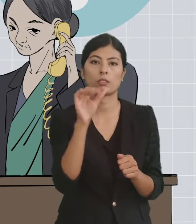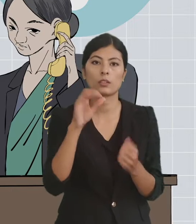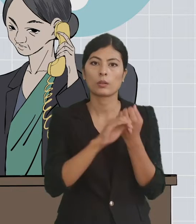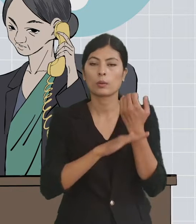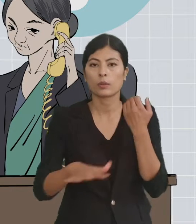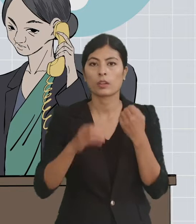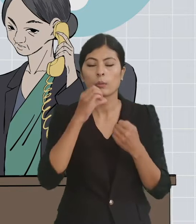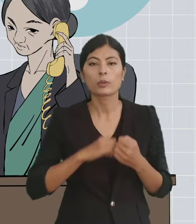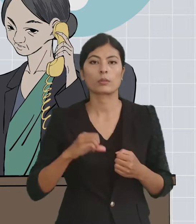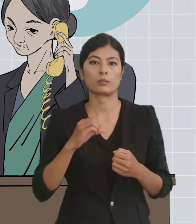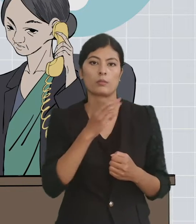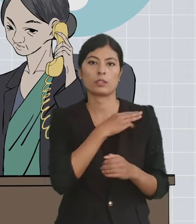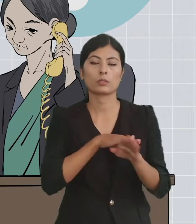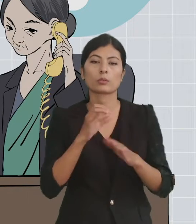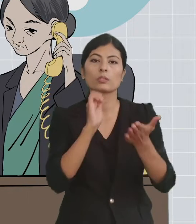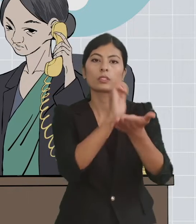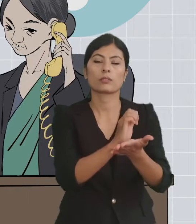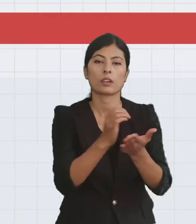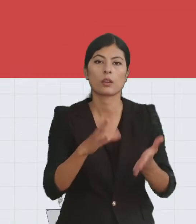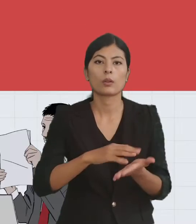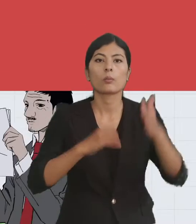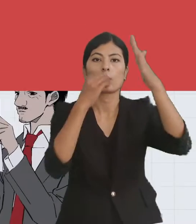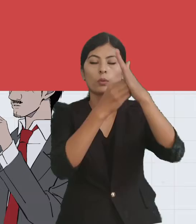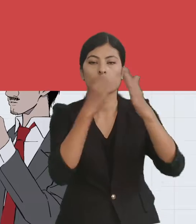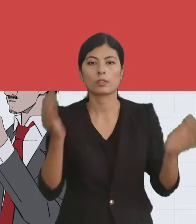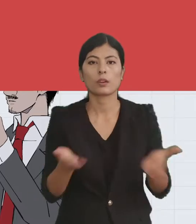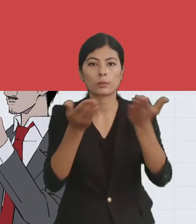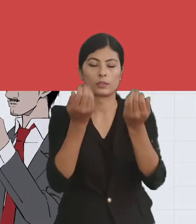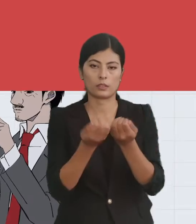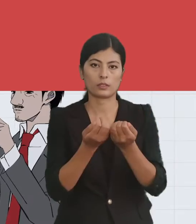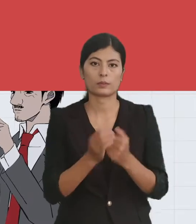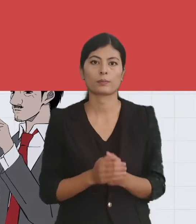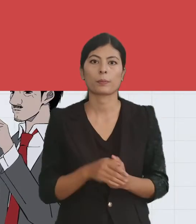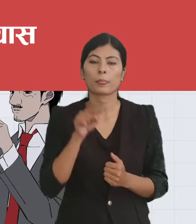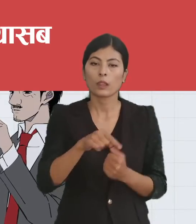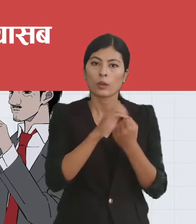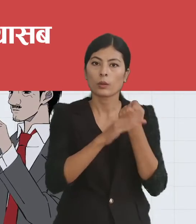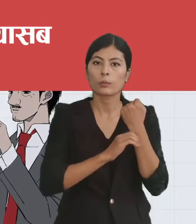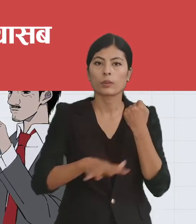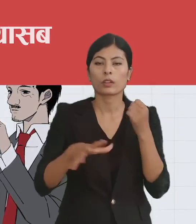प्रभावित सब के सेवा के पहुच में अभिवरीधी करेके प्रेशन पर्णाली अंतर्गत